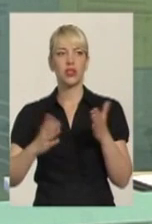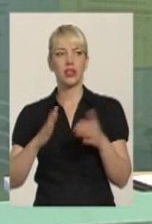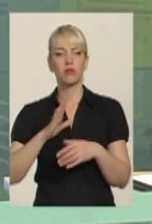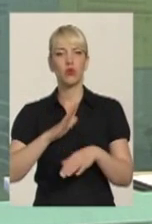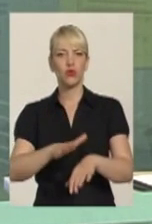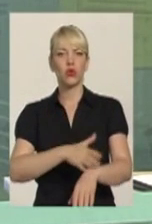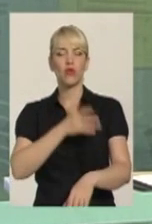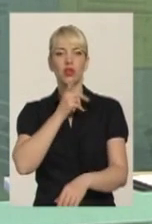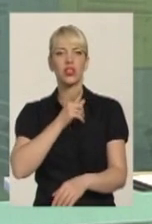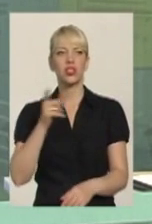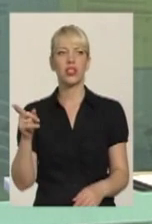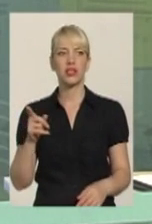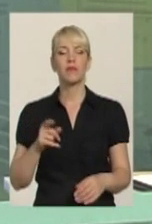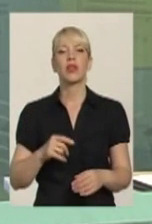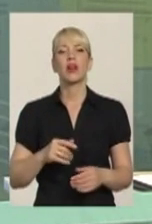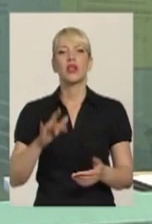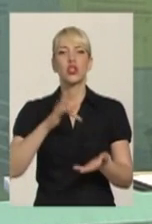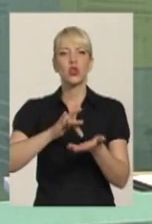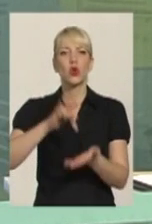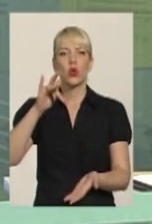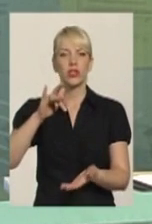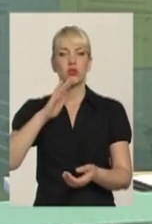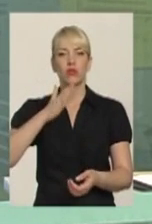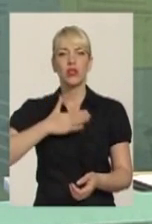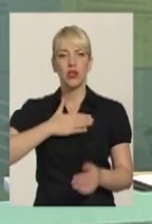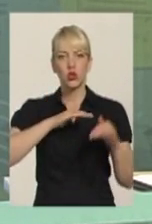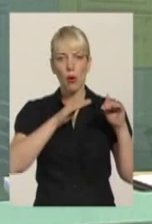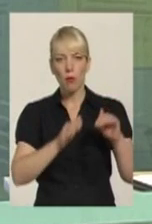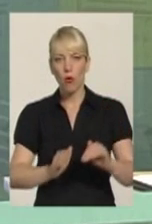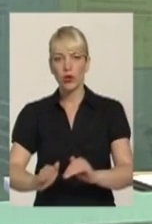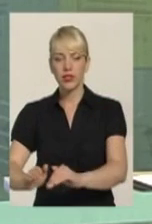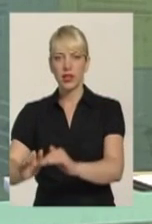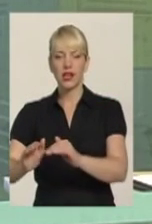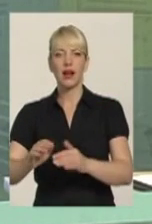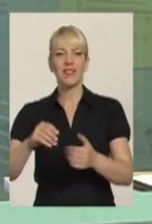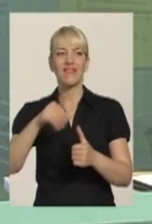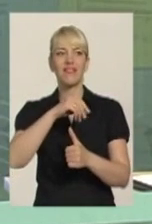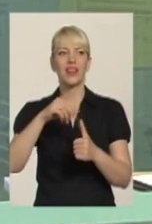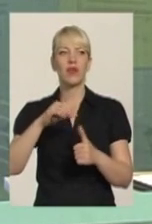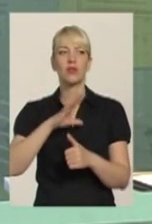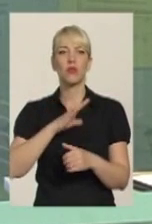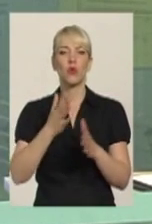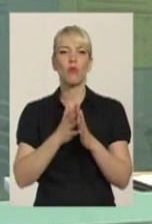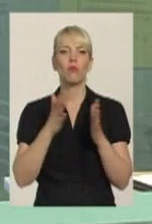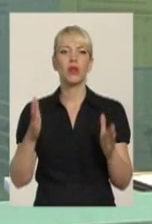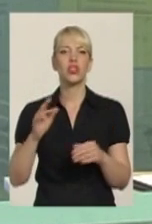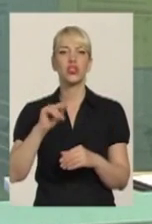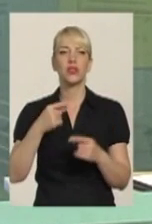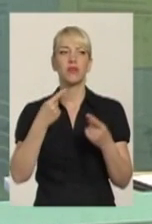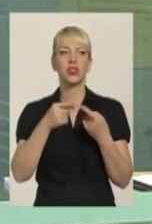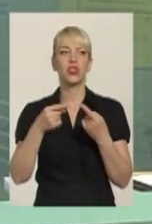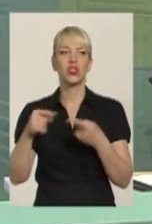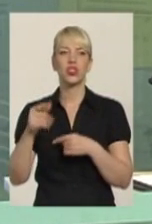довгий час столицею Поділля, нашої території, вірмен було більше, ніж всіх інших